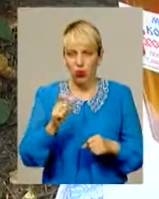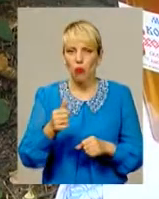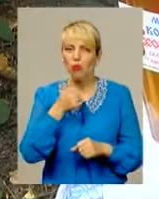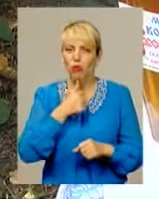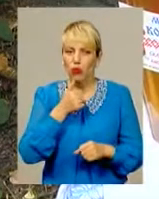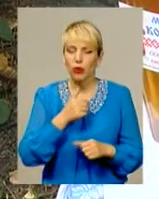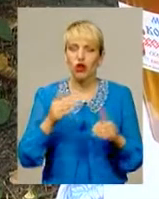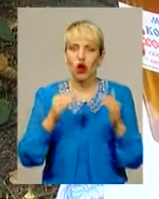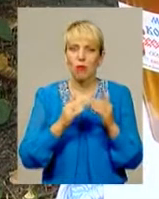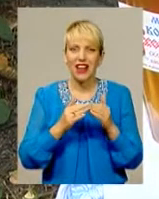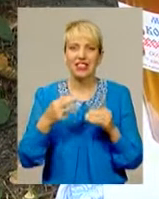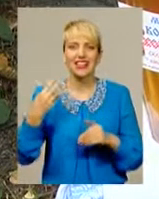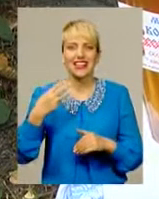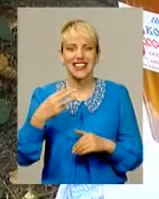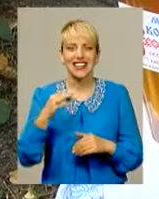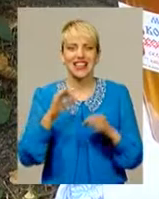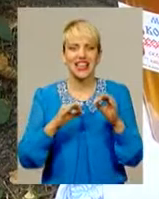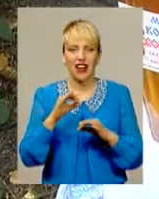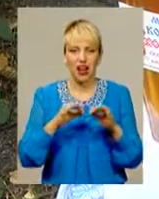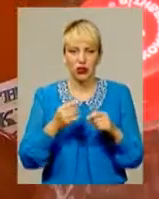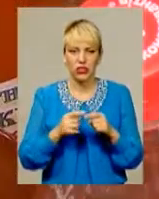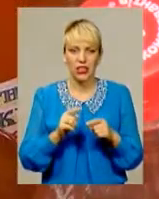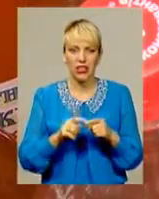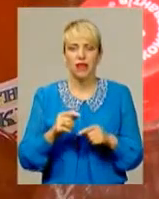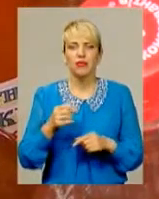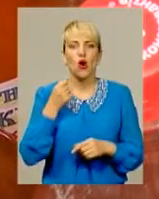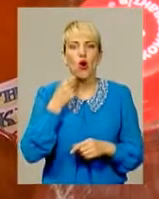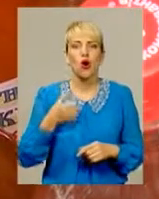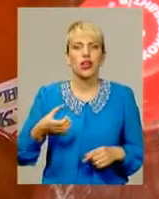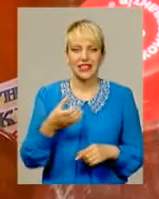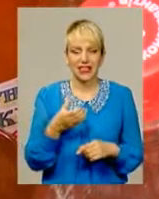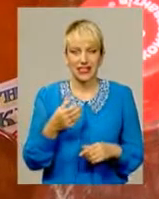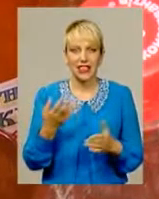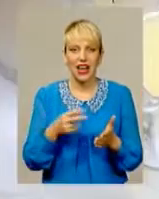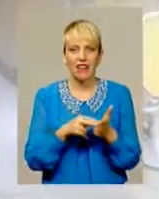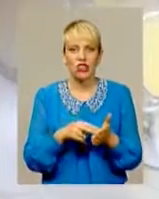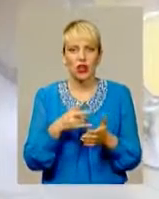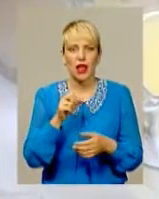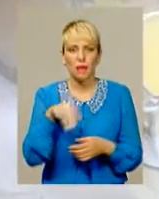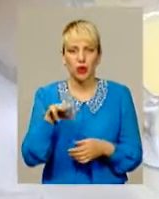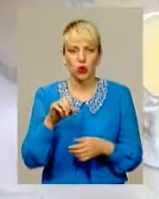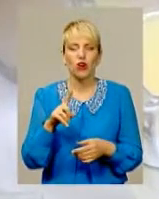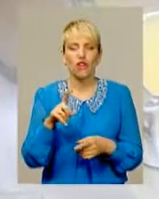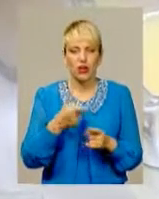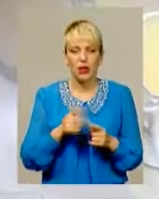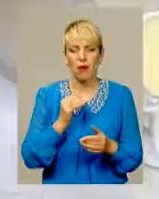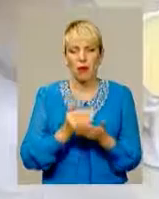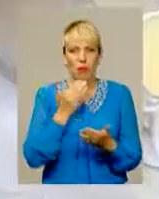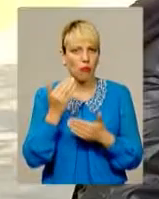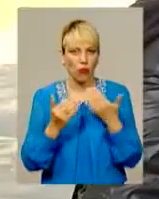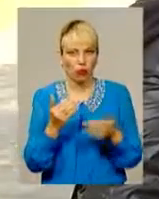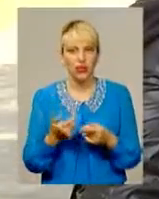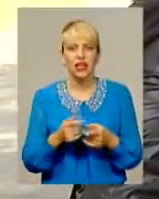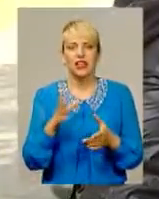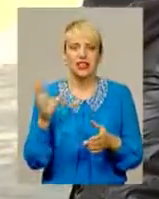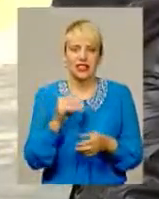домашньої 30-градусної горілки, вистояної на меду. Яка, каже жінка, вельми користується попитом улюбителів міцних напоїв. Та